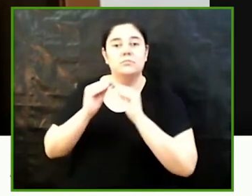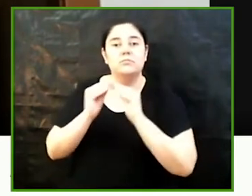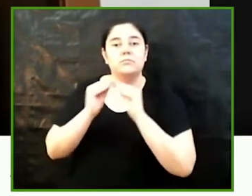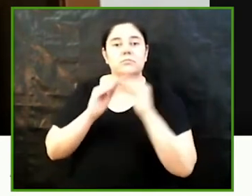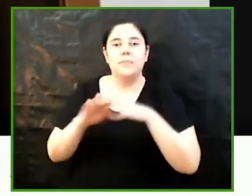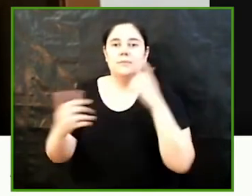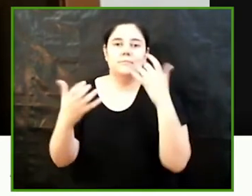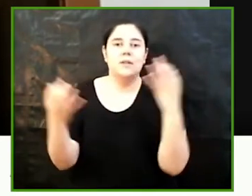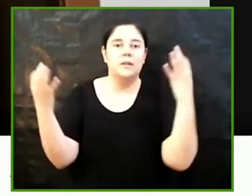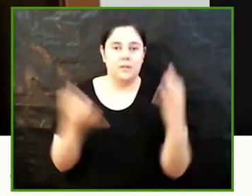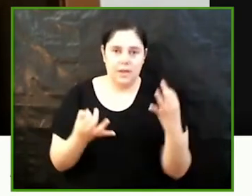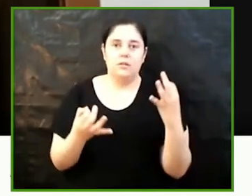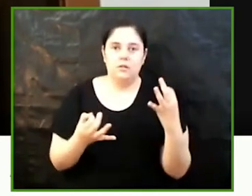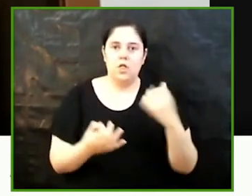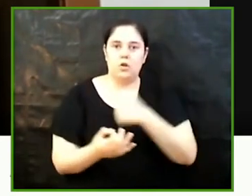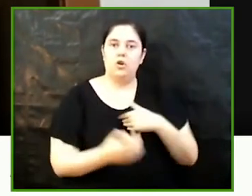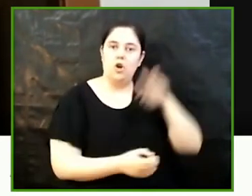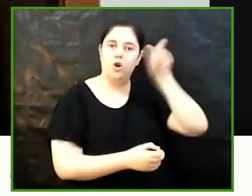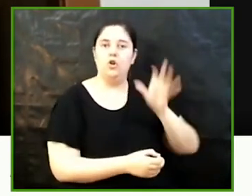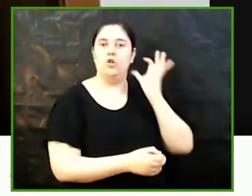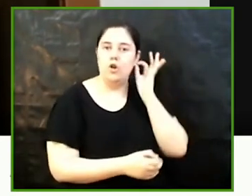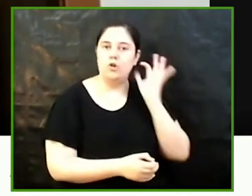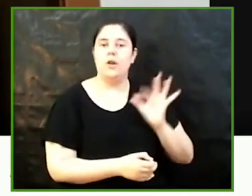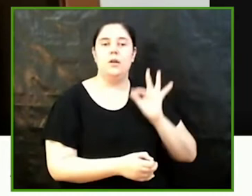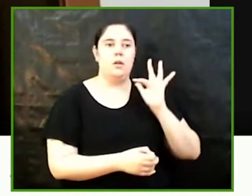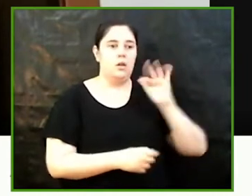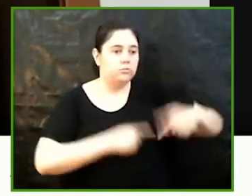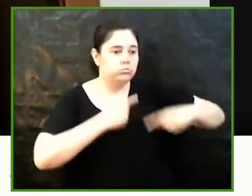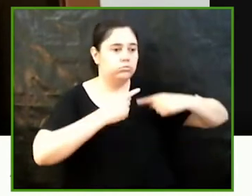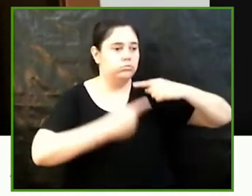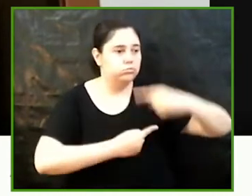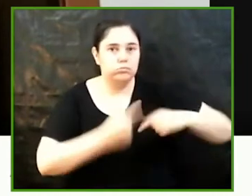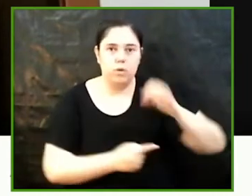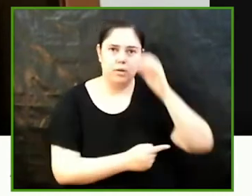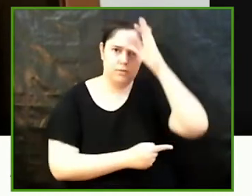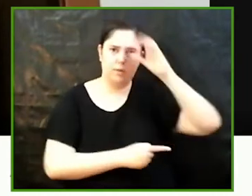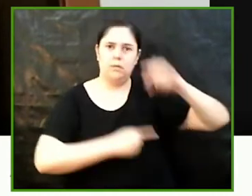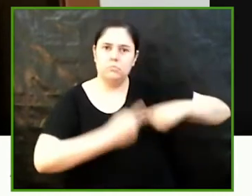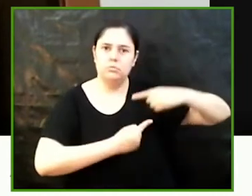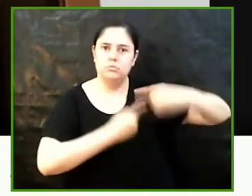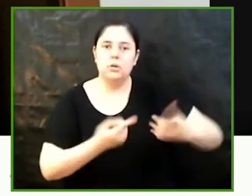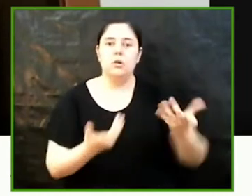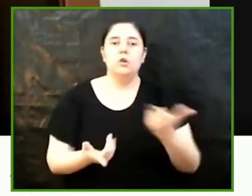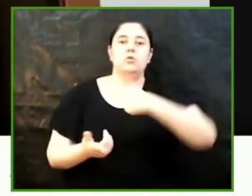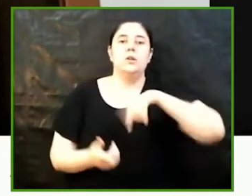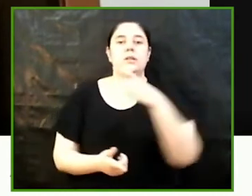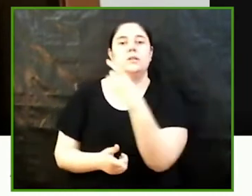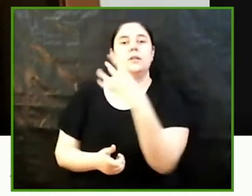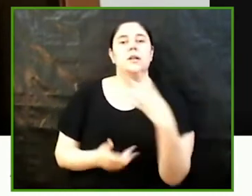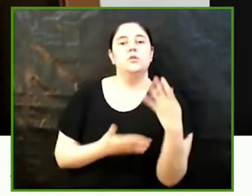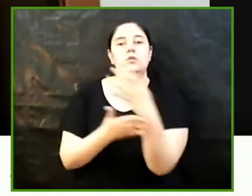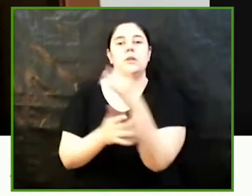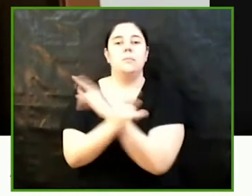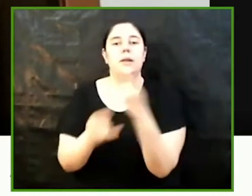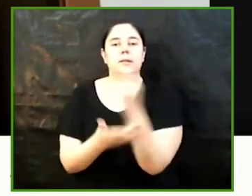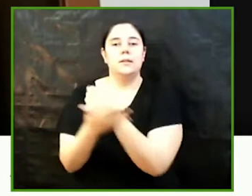paper i el coneixement de la dona tras més generació o re generació. Aleshores, el que vam fer va ser identificar 14 plantes medicinals, vam